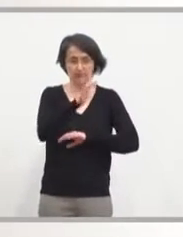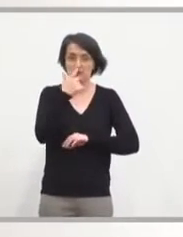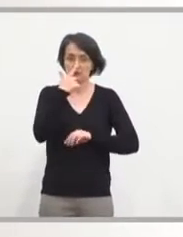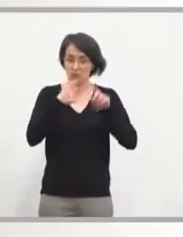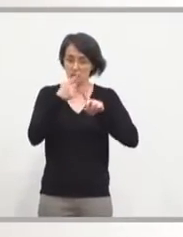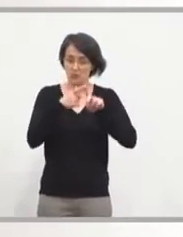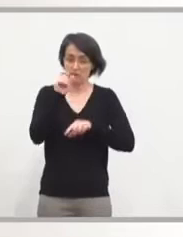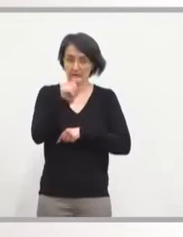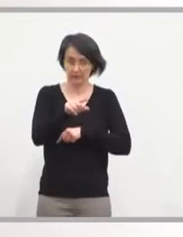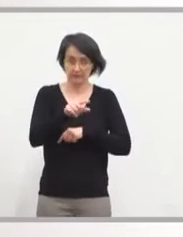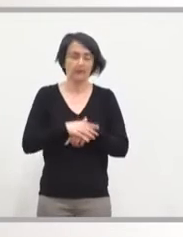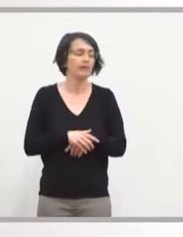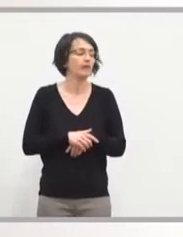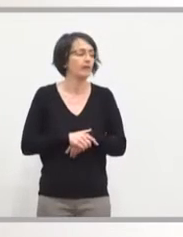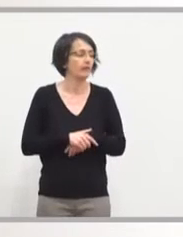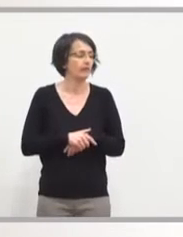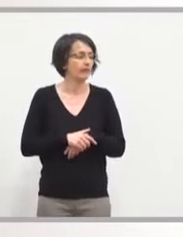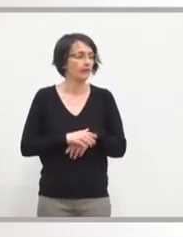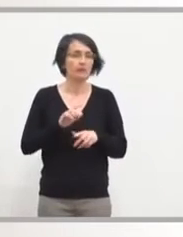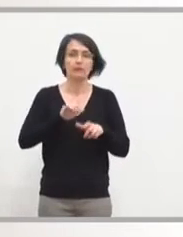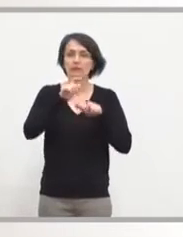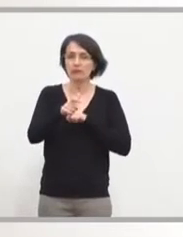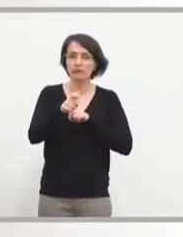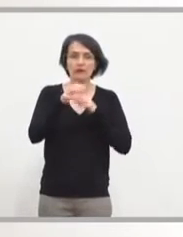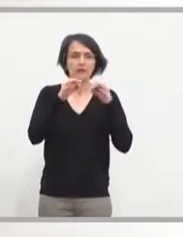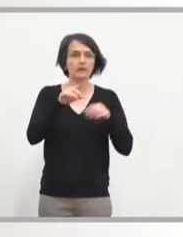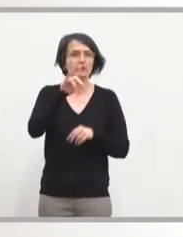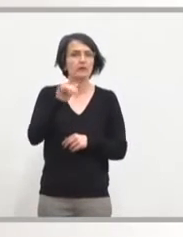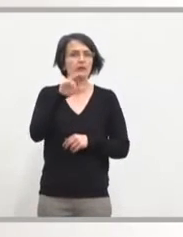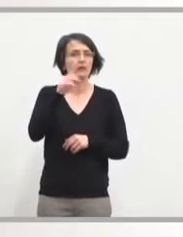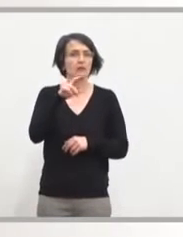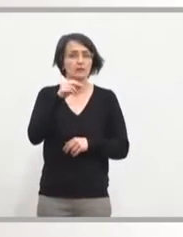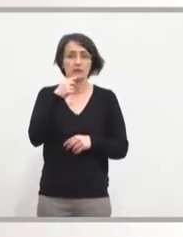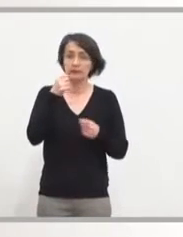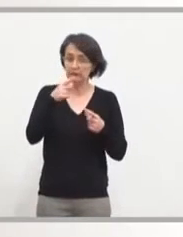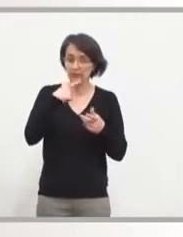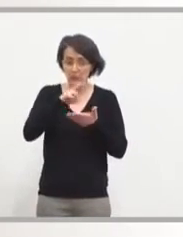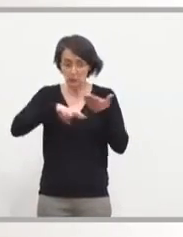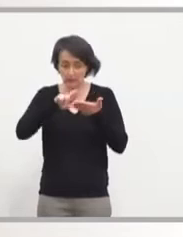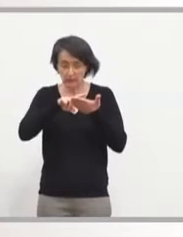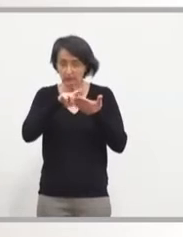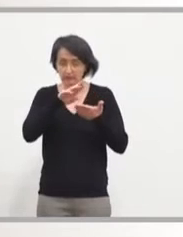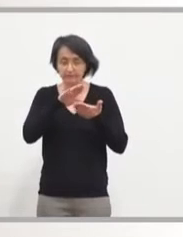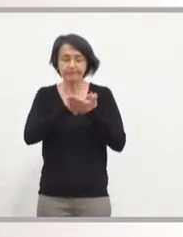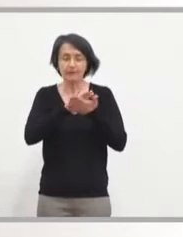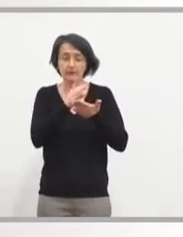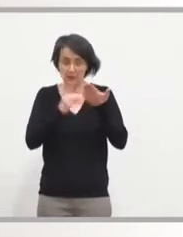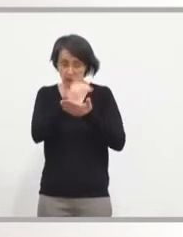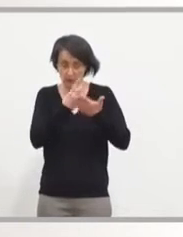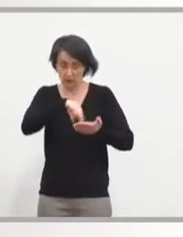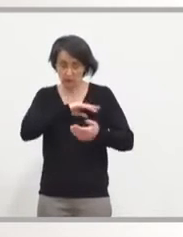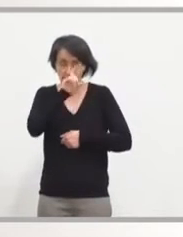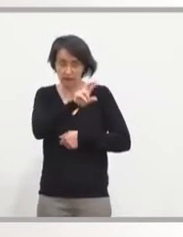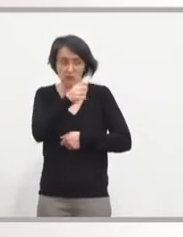Et enfin, il y le LICOM. Le LICOM, c'est une responsabilité départementale, mais je crois savoir que vous avez des discussions avec le département.